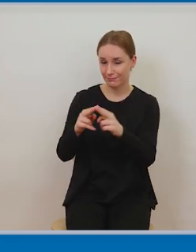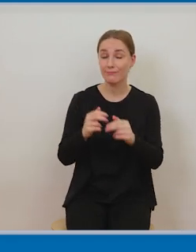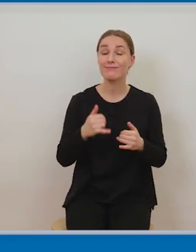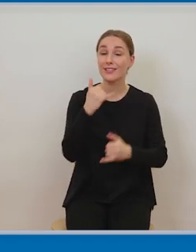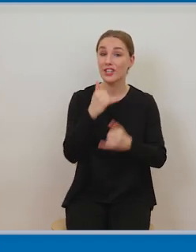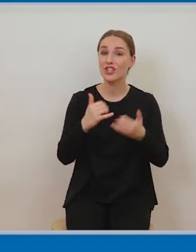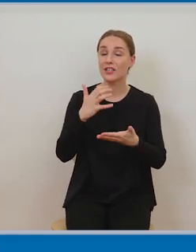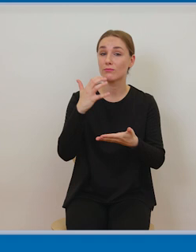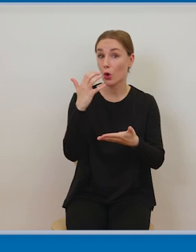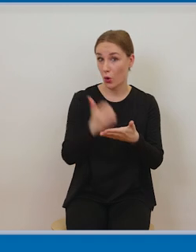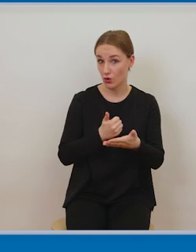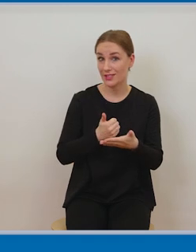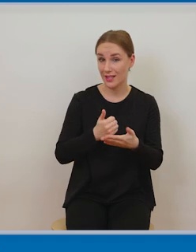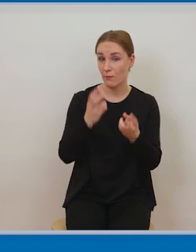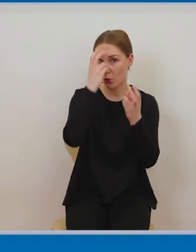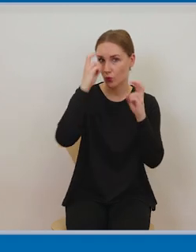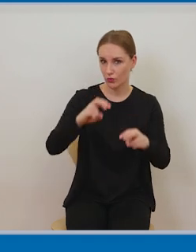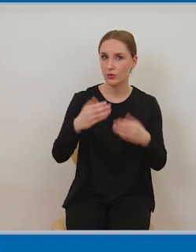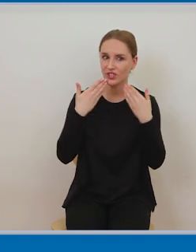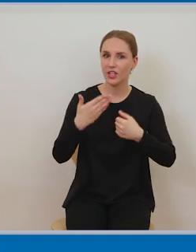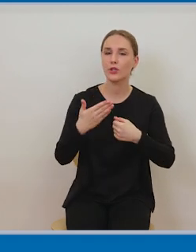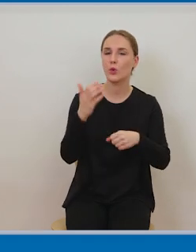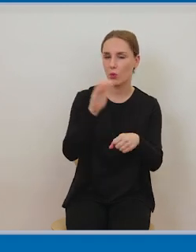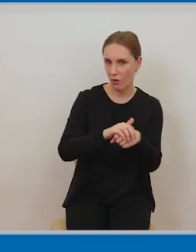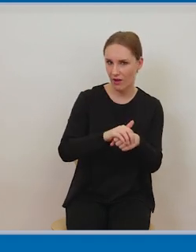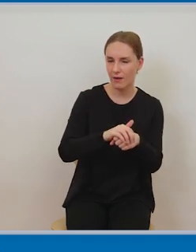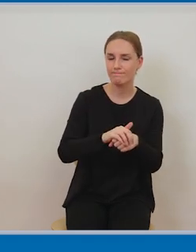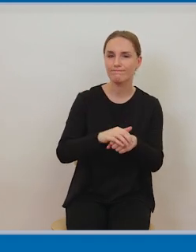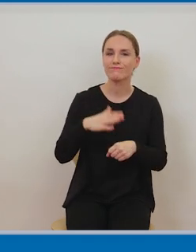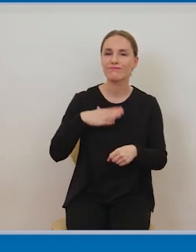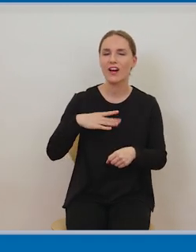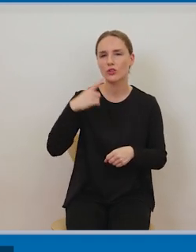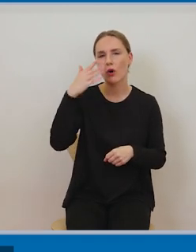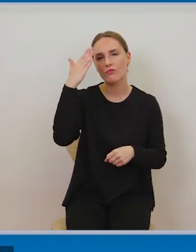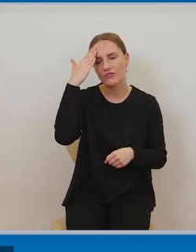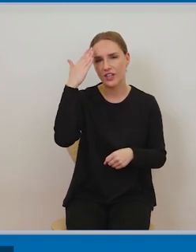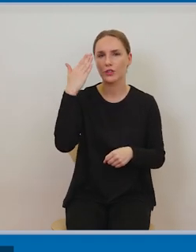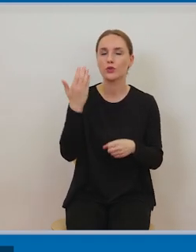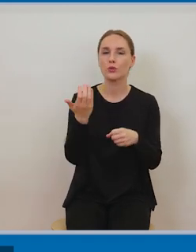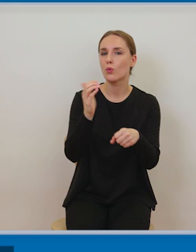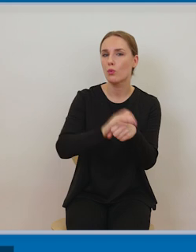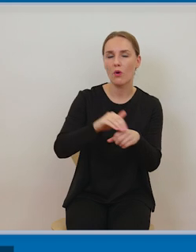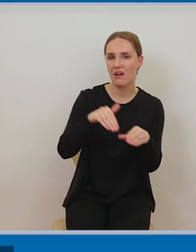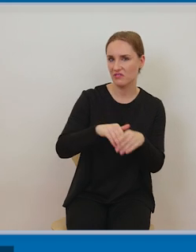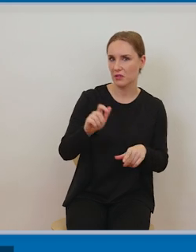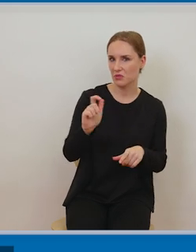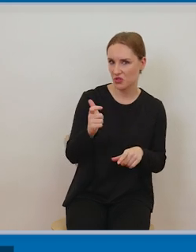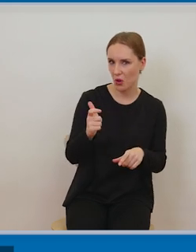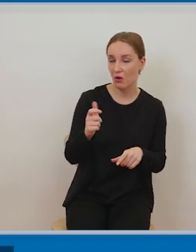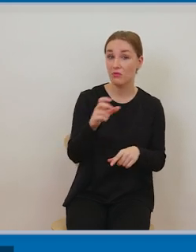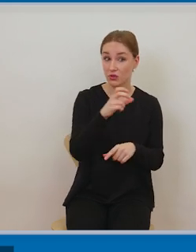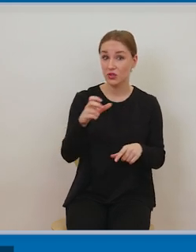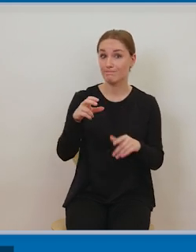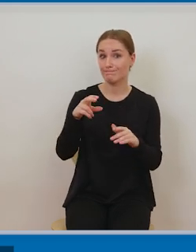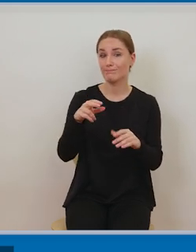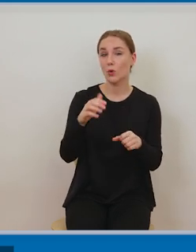rzeczywiście z tej umowy wynika i że te postanowienia są pełne i zgodne z wymogami prawa autorskiego.